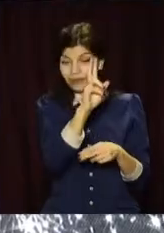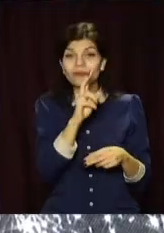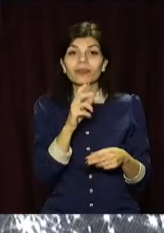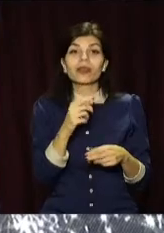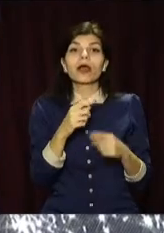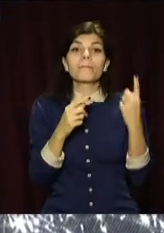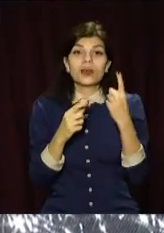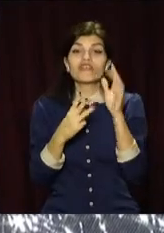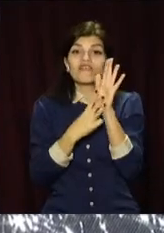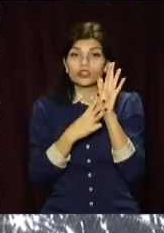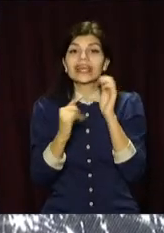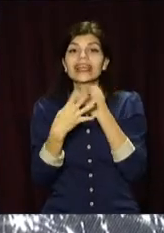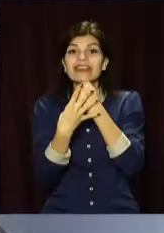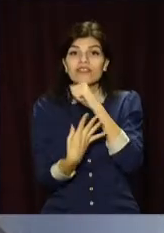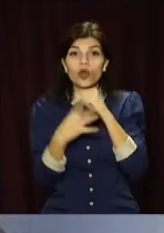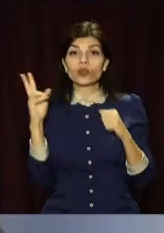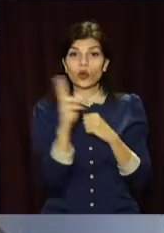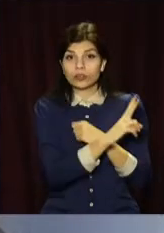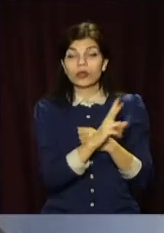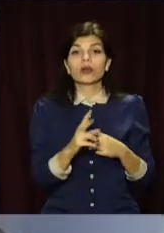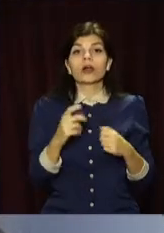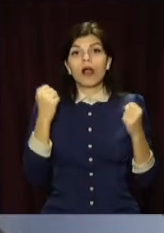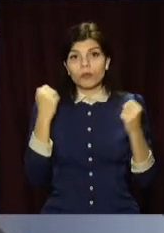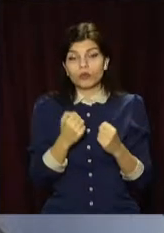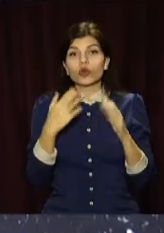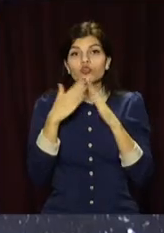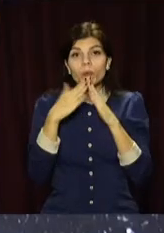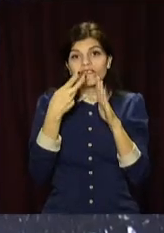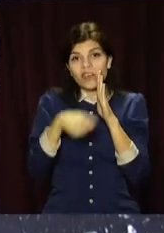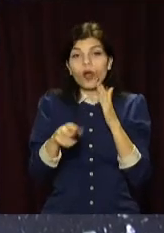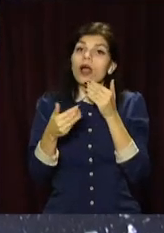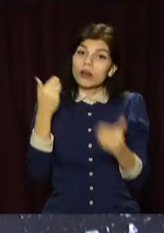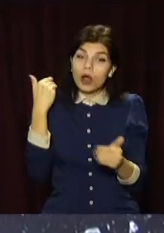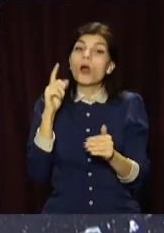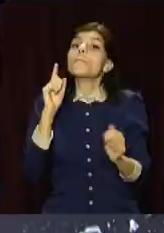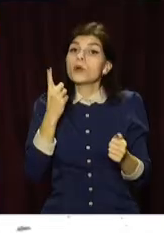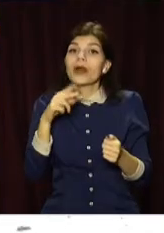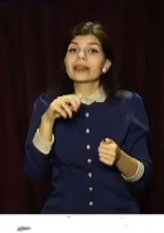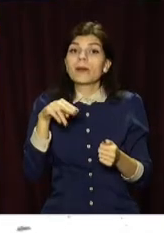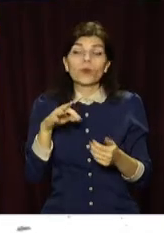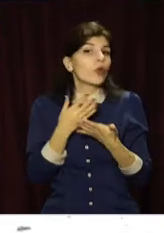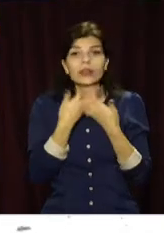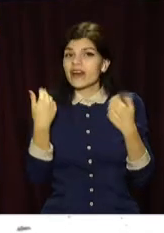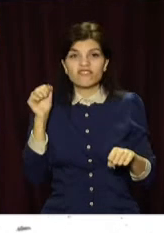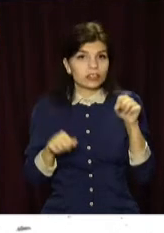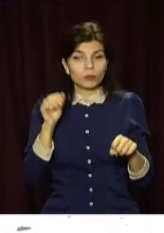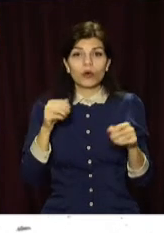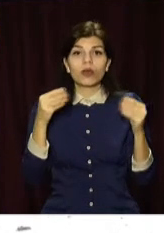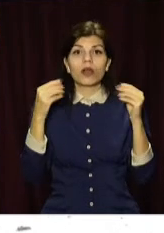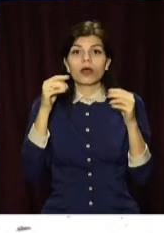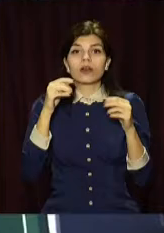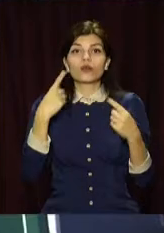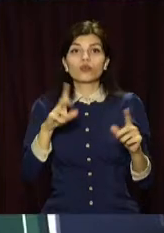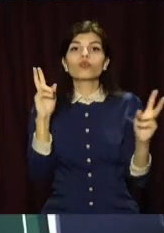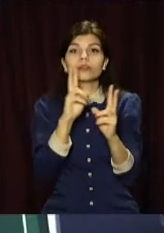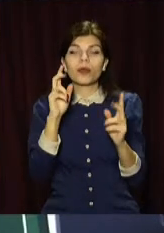1, 8 та 19 маршрутів доведеться виходити з дому раніше, бо в депо не мають змоги поставити інший